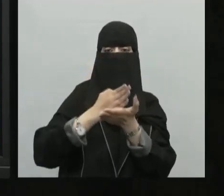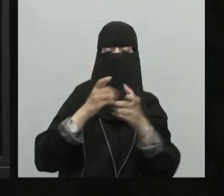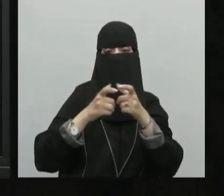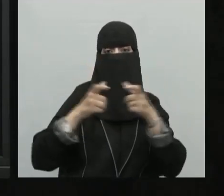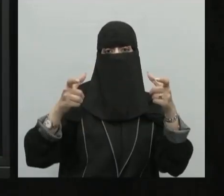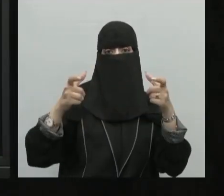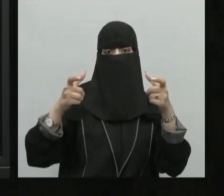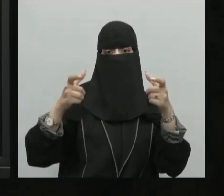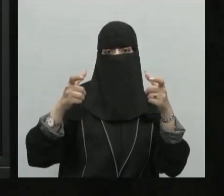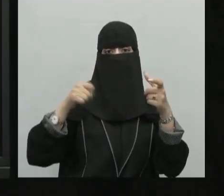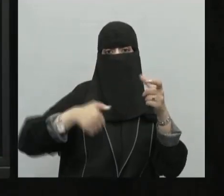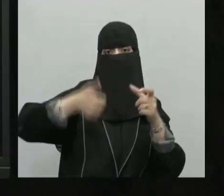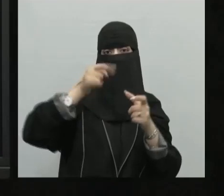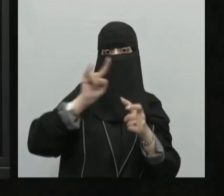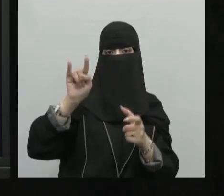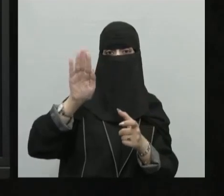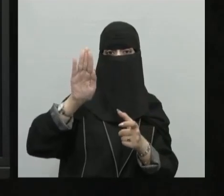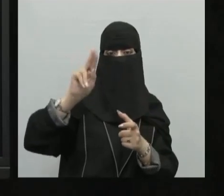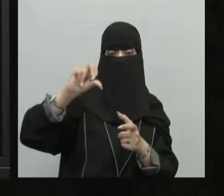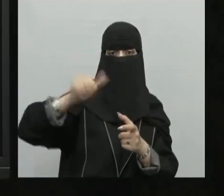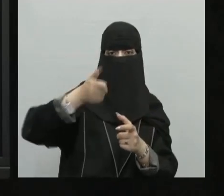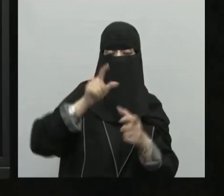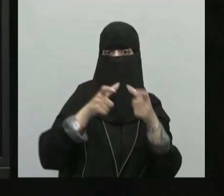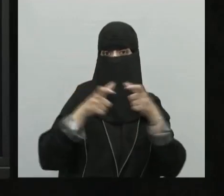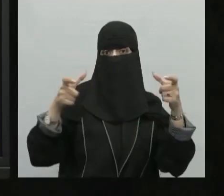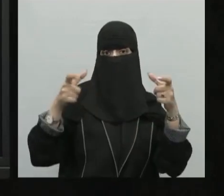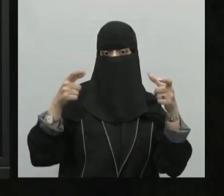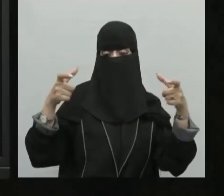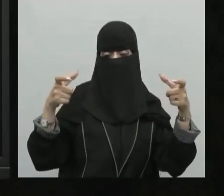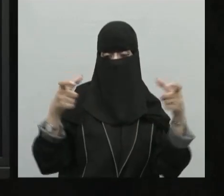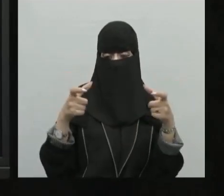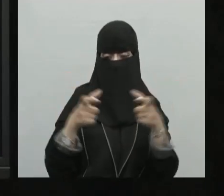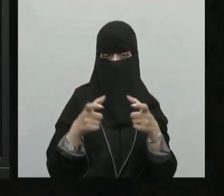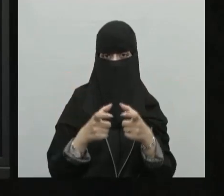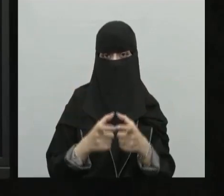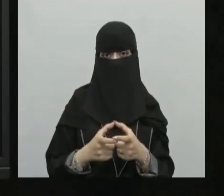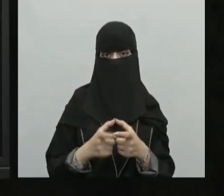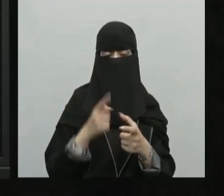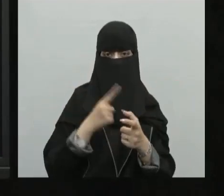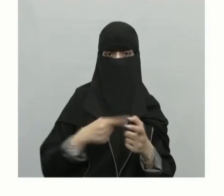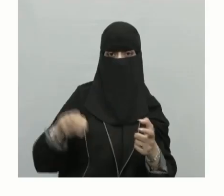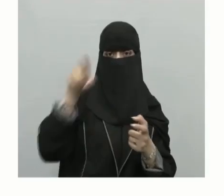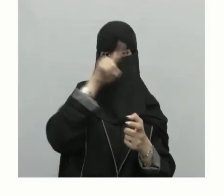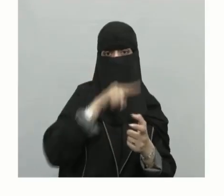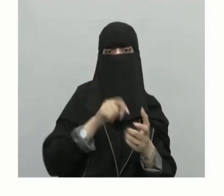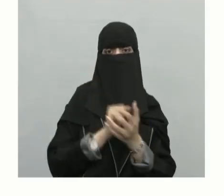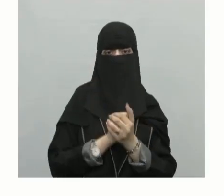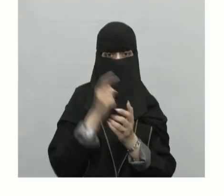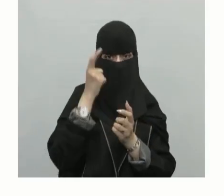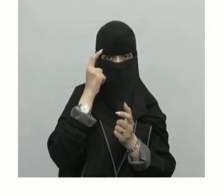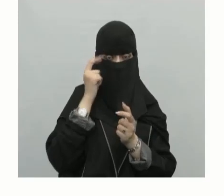اتجهنا إلى الشمال صغرت هذه الدوائر وأيضا كلما اتجهنا إلى الجنوب تصغر هذه الدوائر